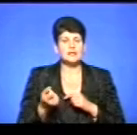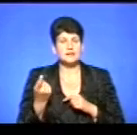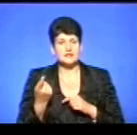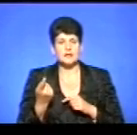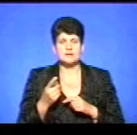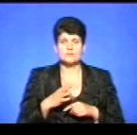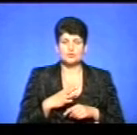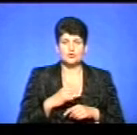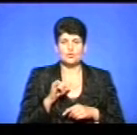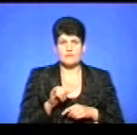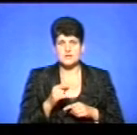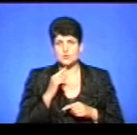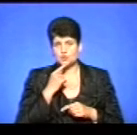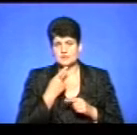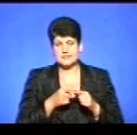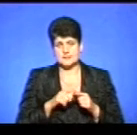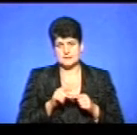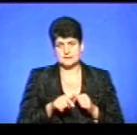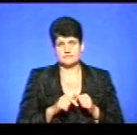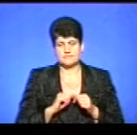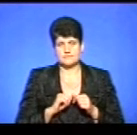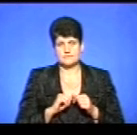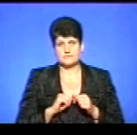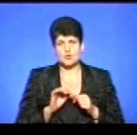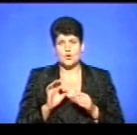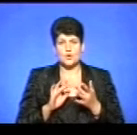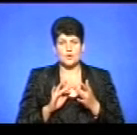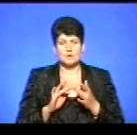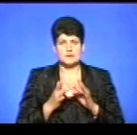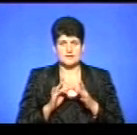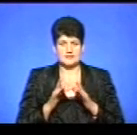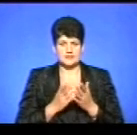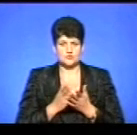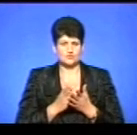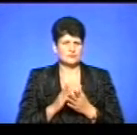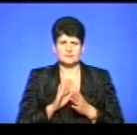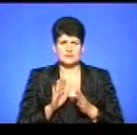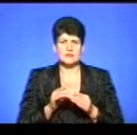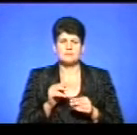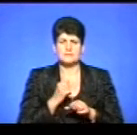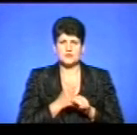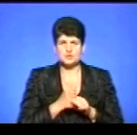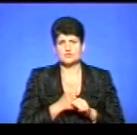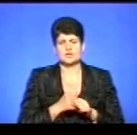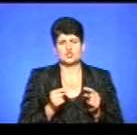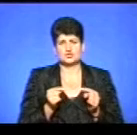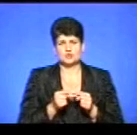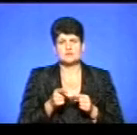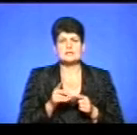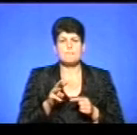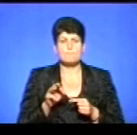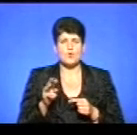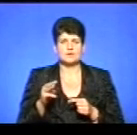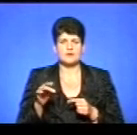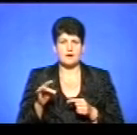якісь труднощі з цим ресурсом, онлайн-ресурсом? Онлайн-ресурс працює дуже чітко, є постійно модератори, тим більше цей проєкт,